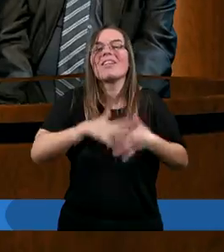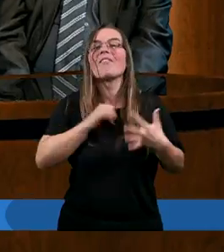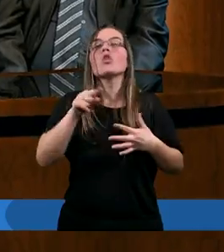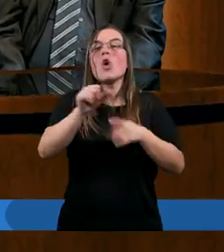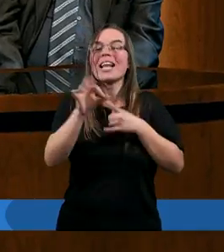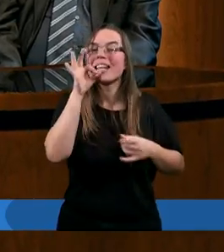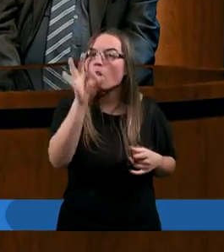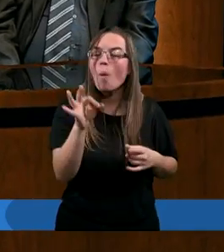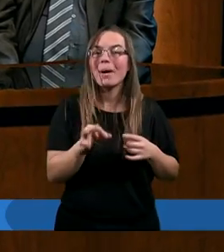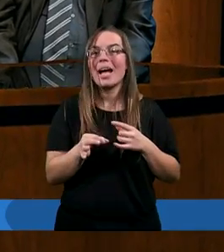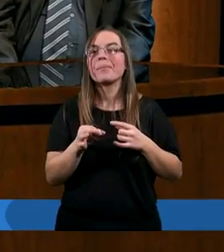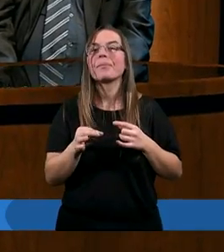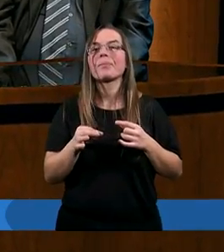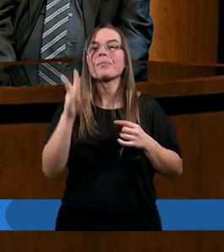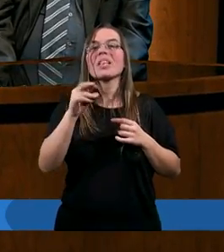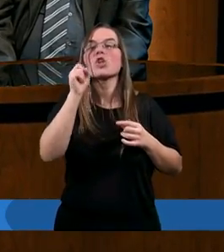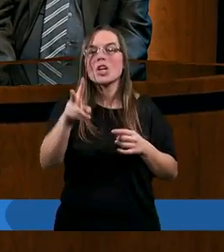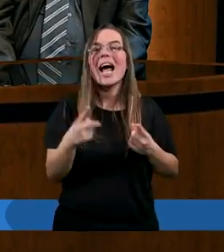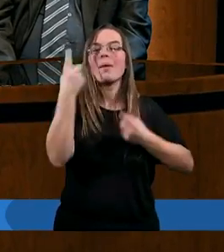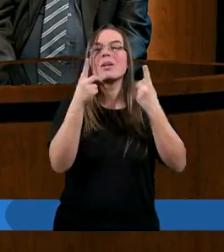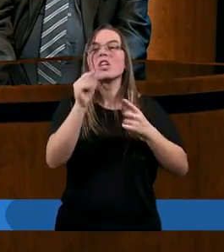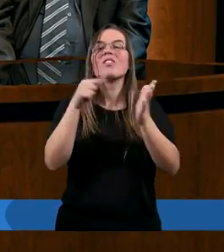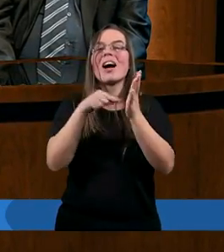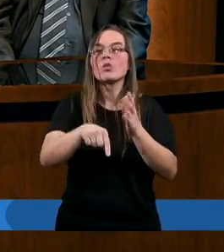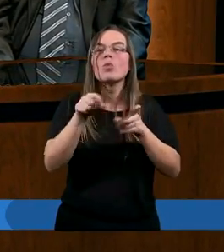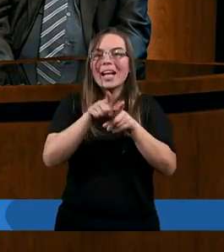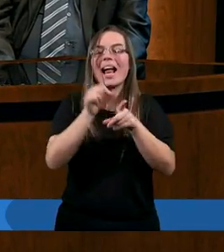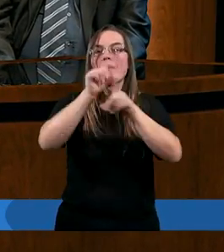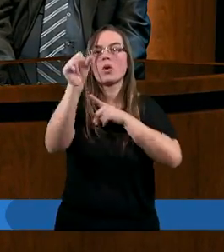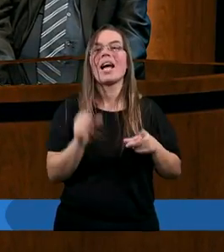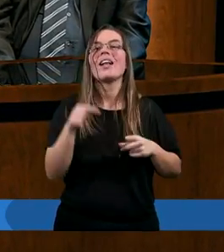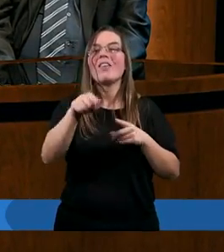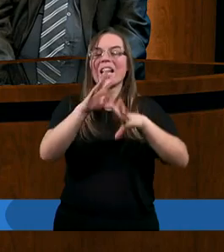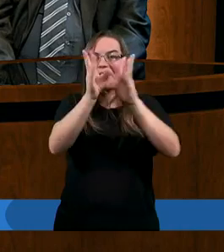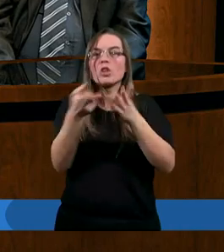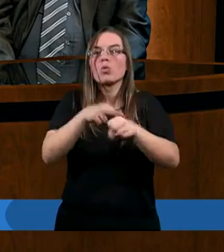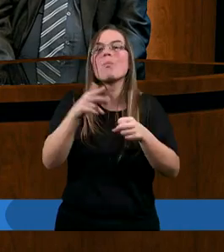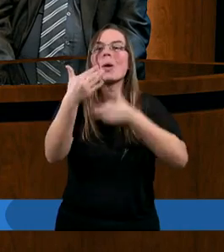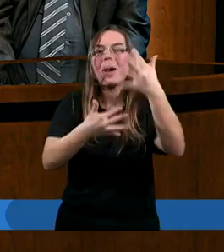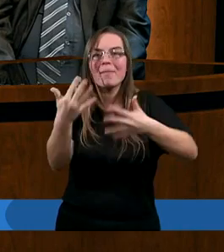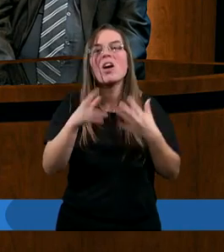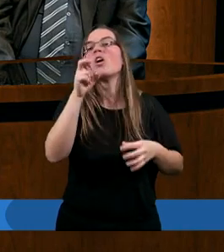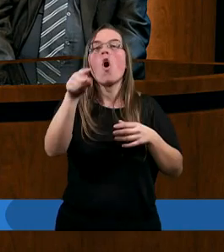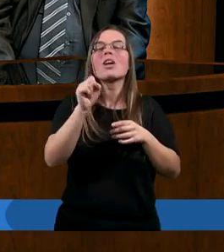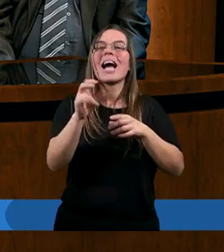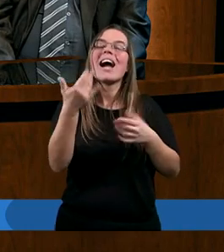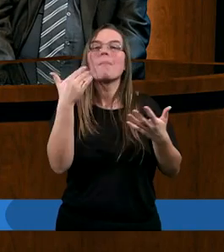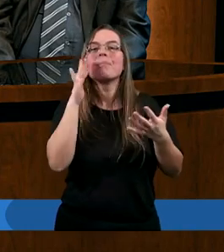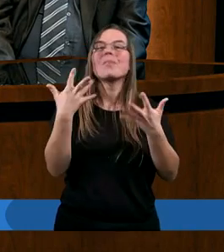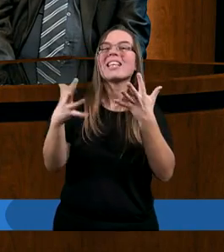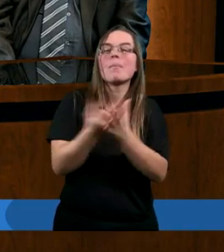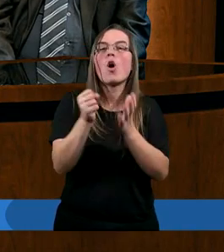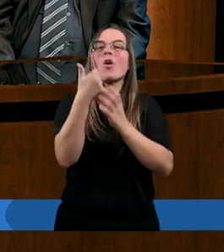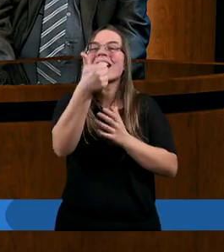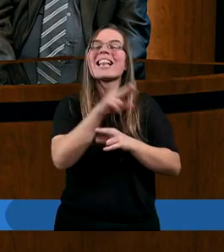to jest dobre, tak? I tak myślę, że tutaj jest, bo ci wszyscy, którzy przemawiają, oni tak jakby nie biorą pod uwagę